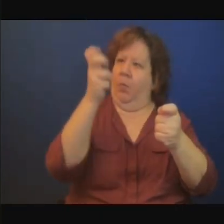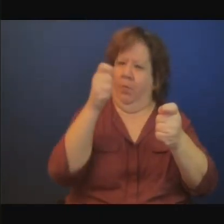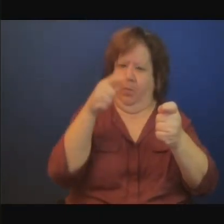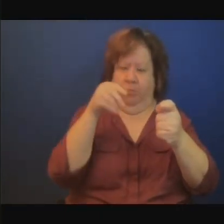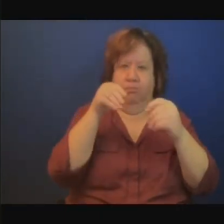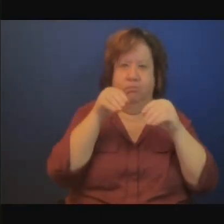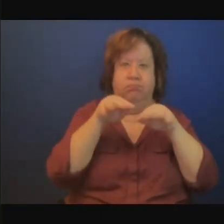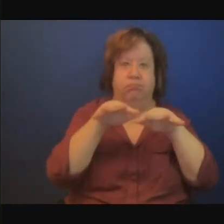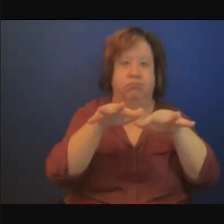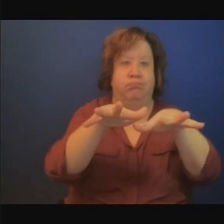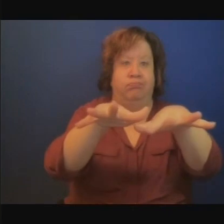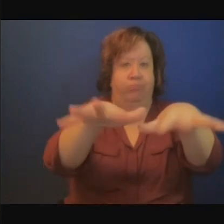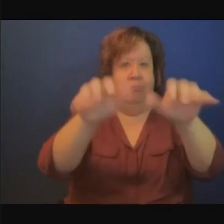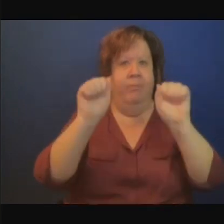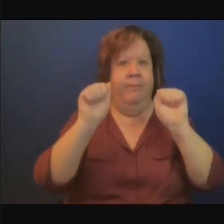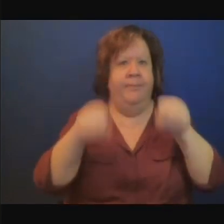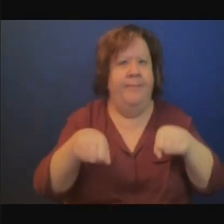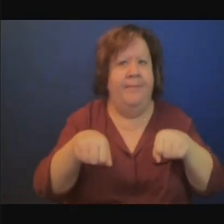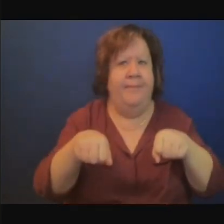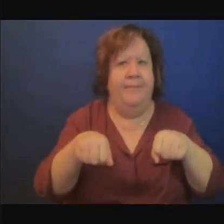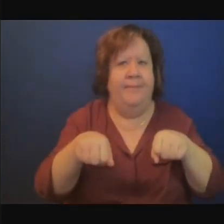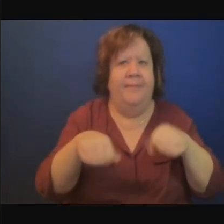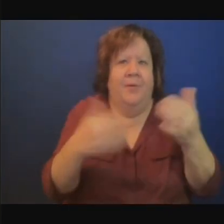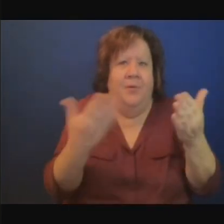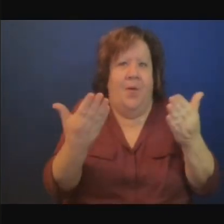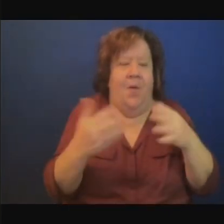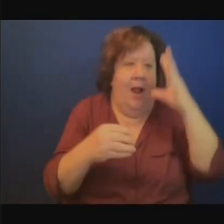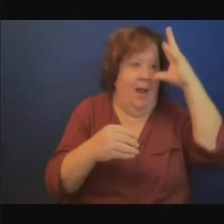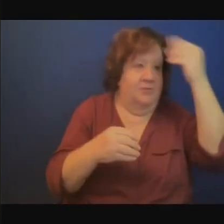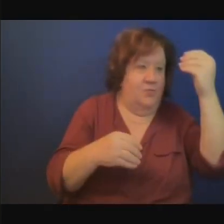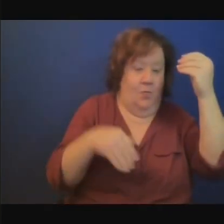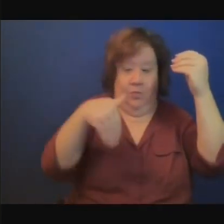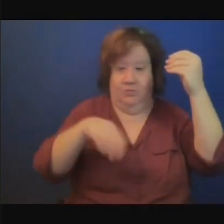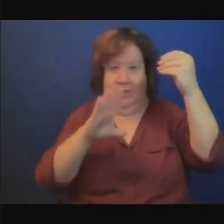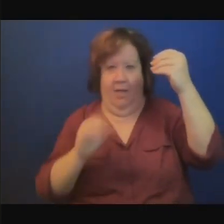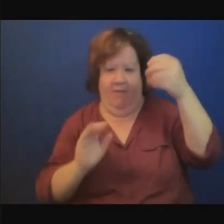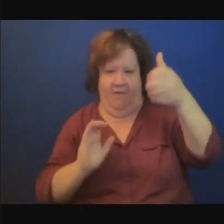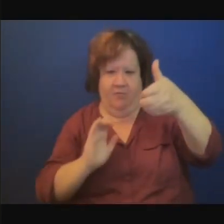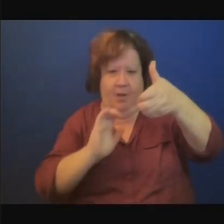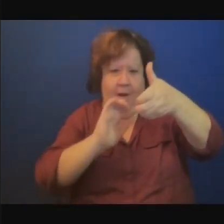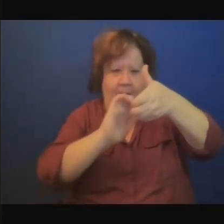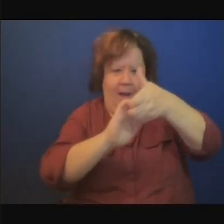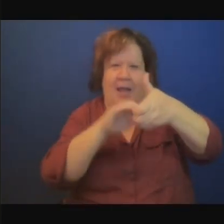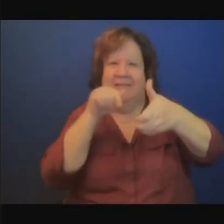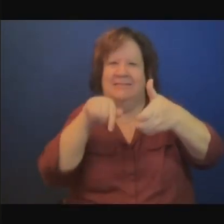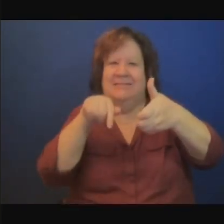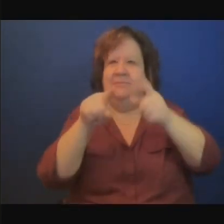Il faut également tenir compte dans la planification d